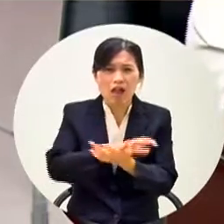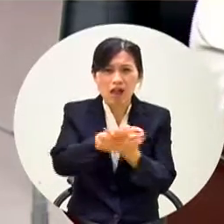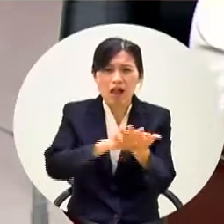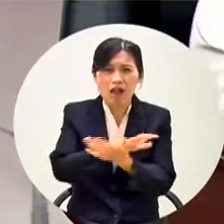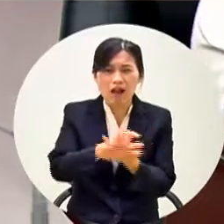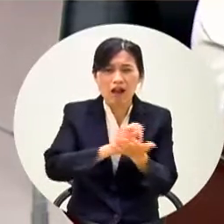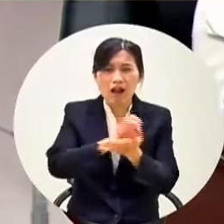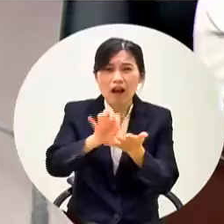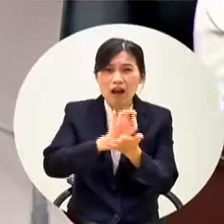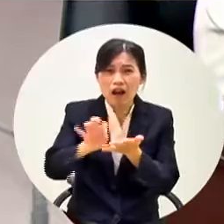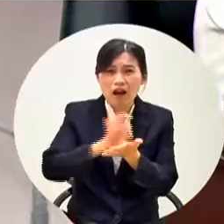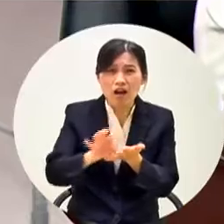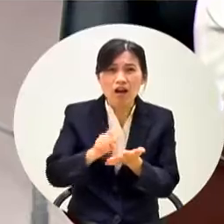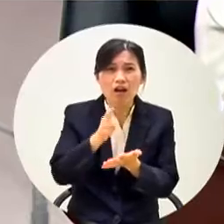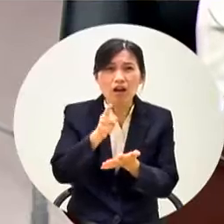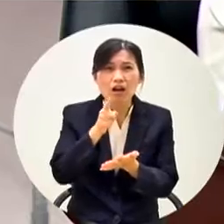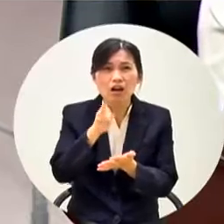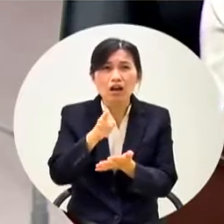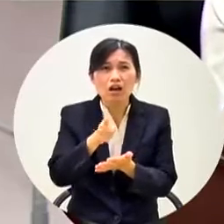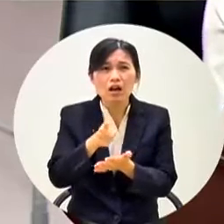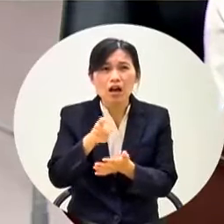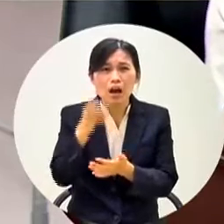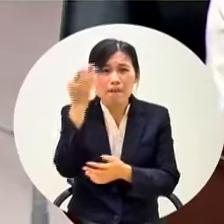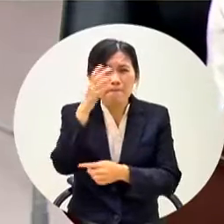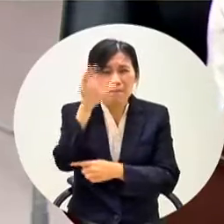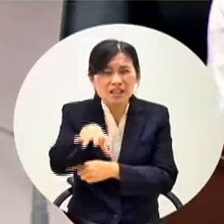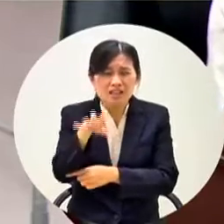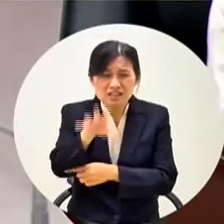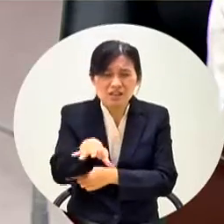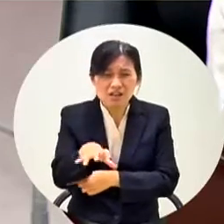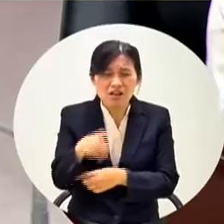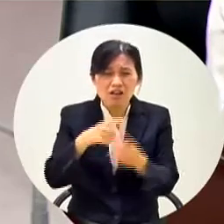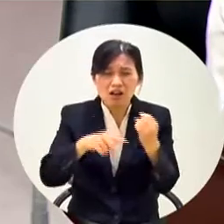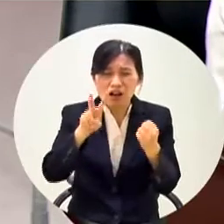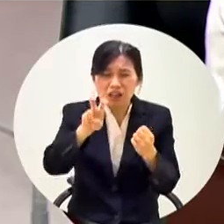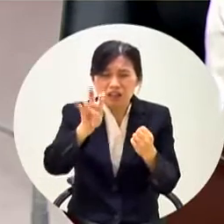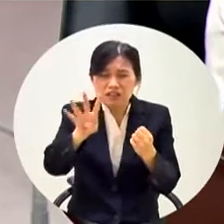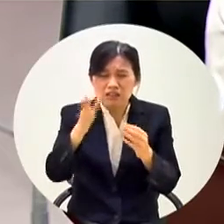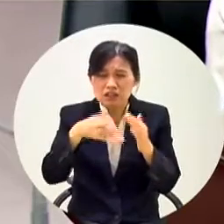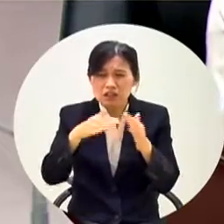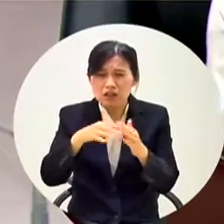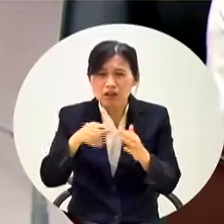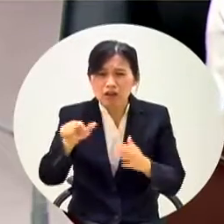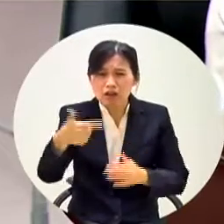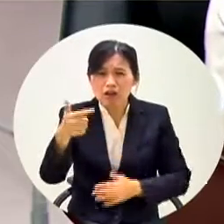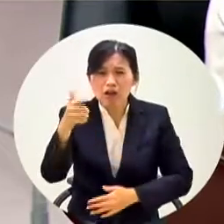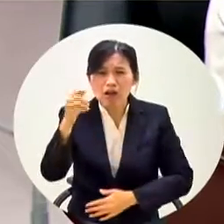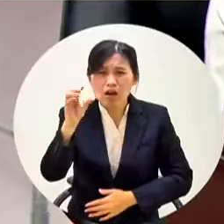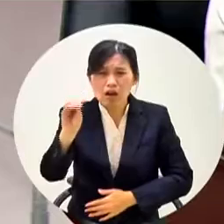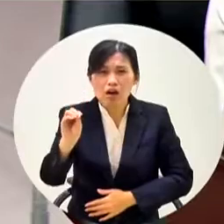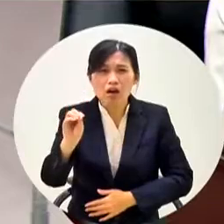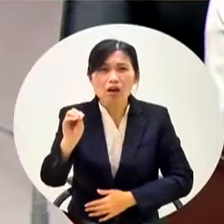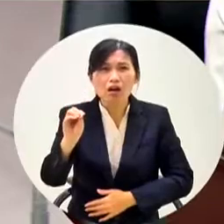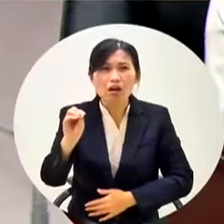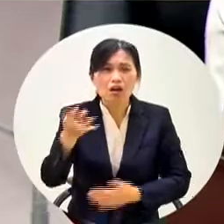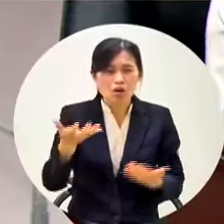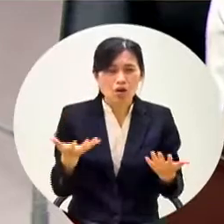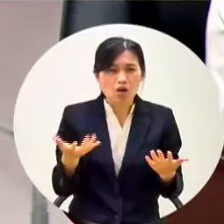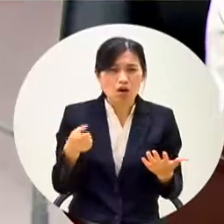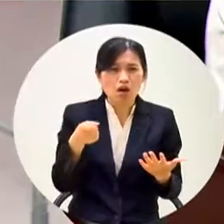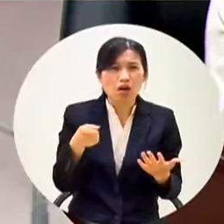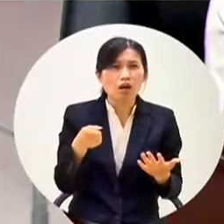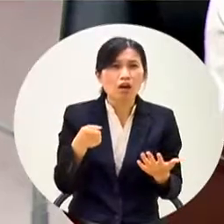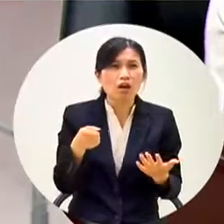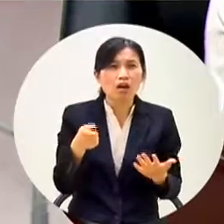你給我美濃的這些二十四孝才六百多萬孩子受益你們用這樣的方式讓這些喔對